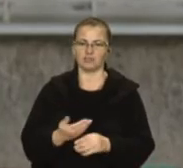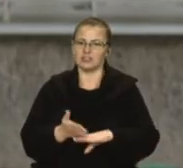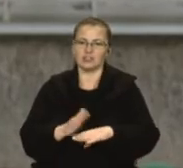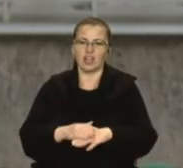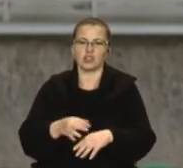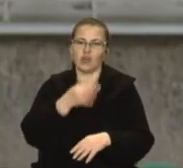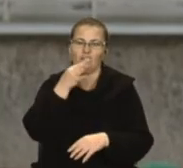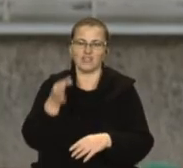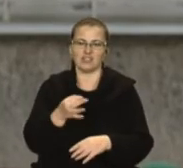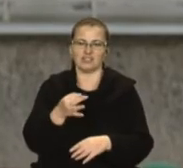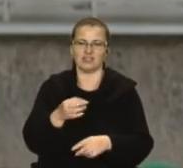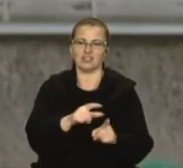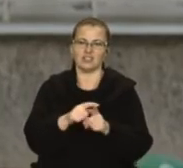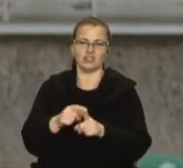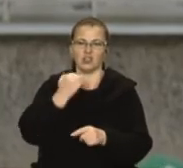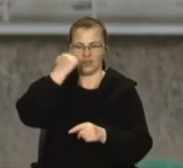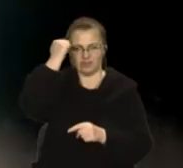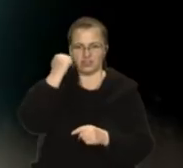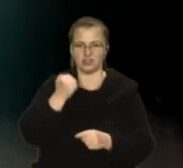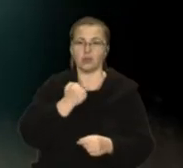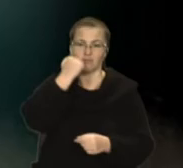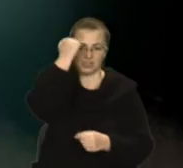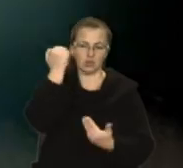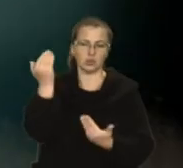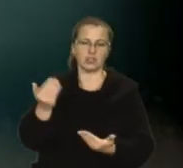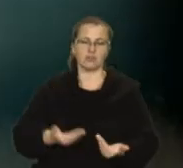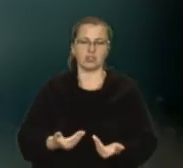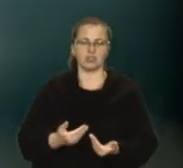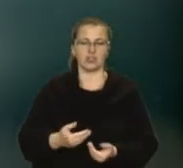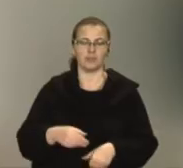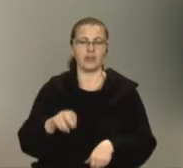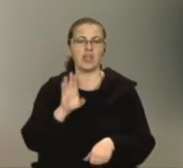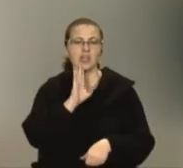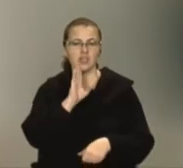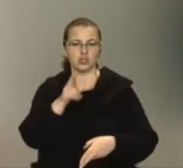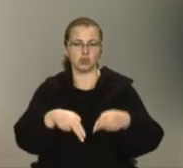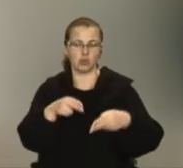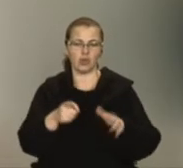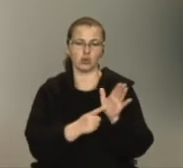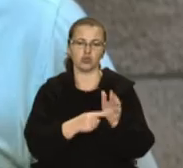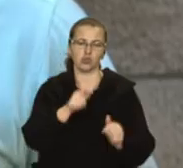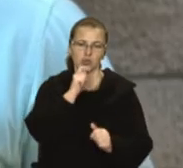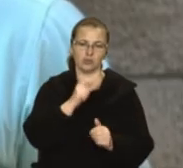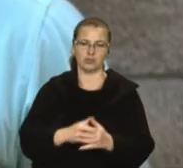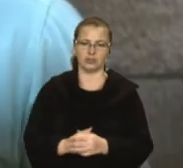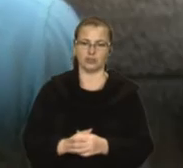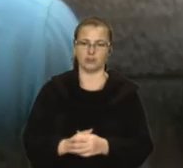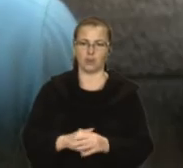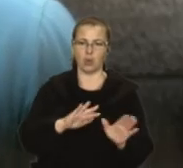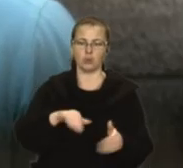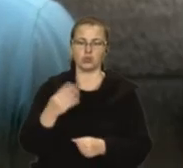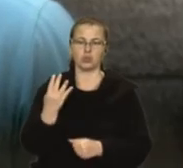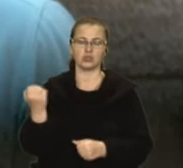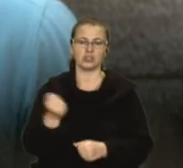висказати. Завдячу їм життям. Пацієнтку із Тернопільщини прооперували 6 квітня. Пройшло 4